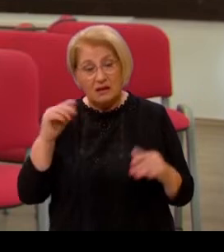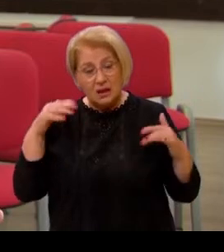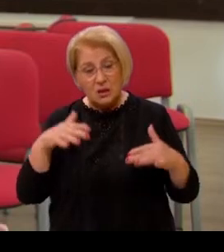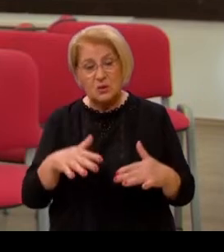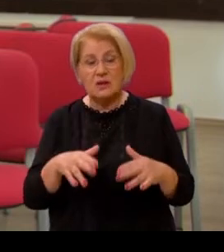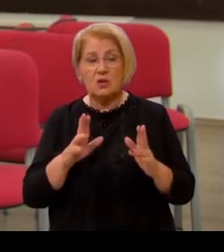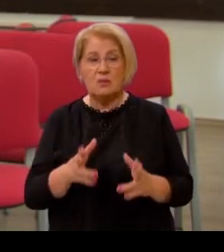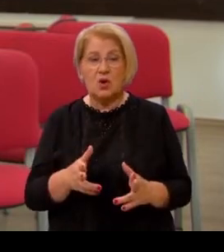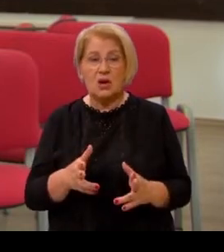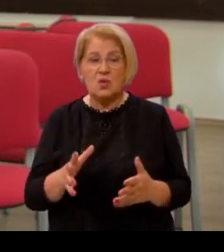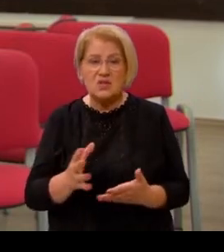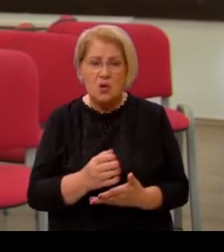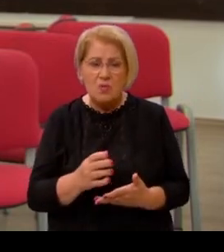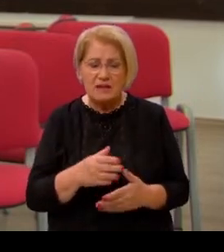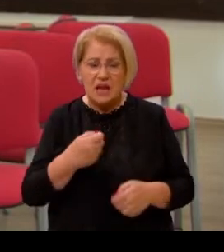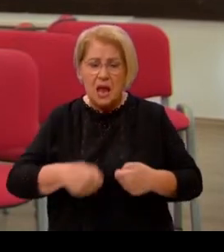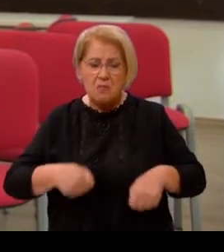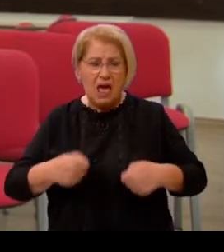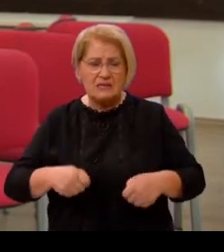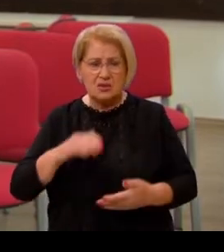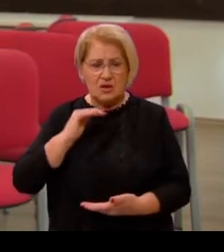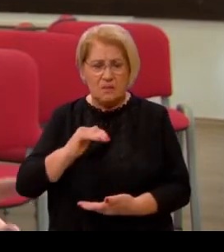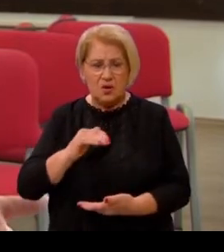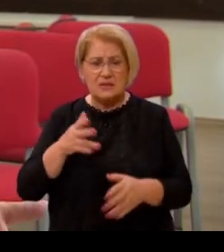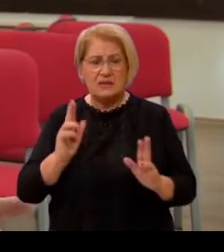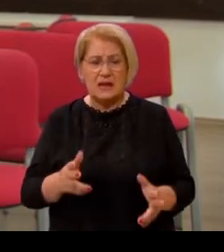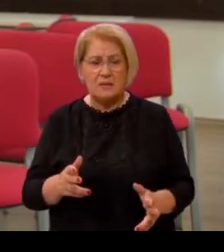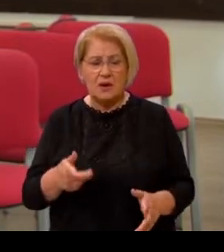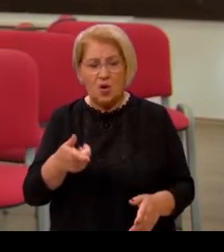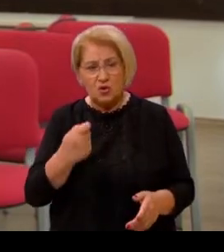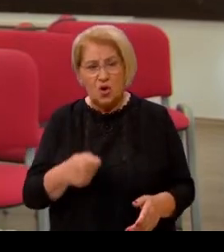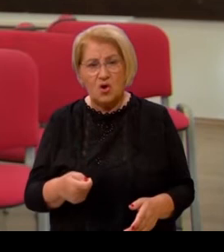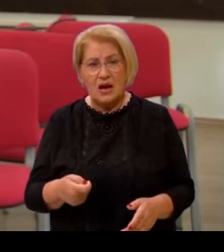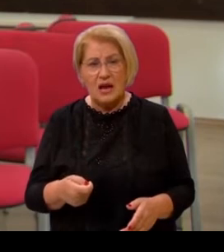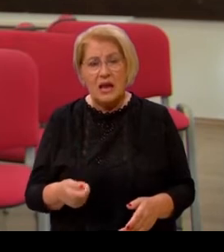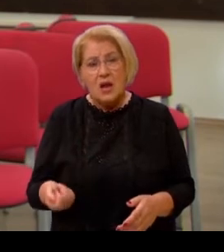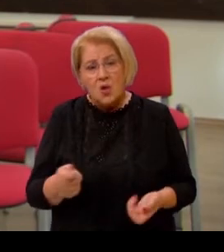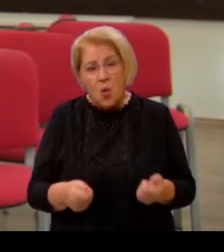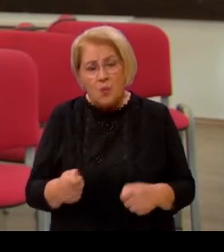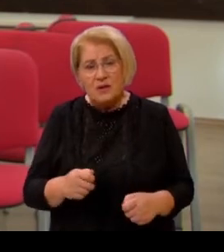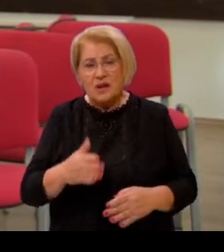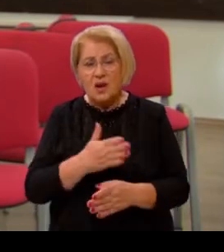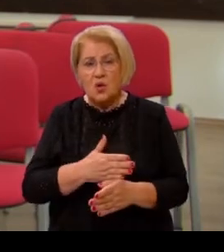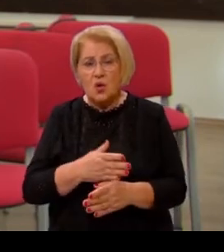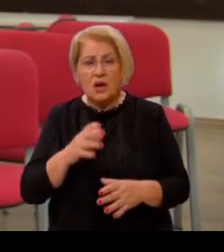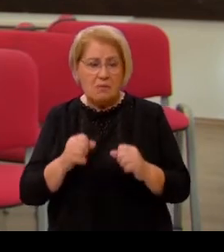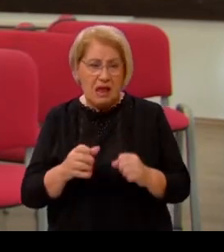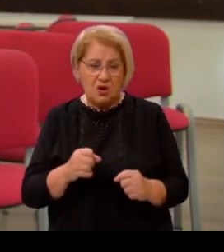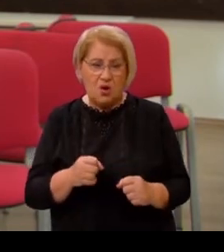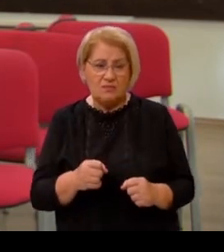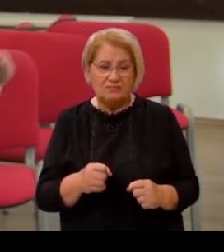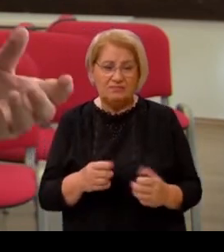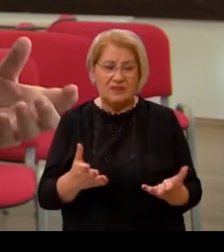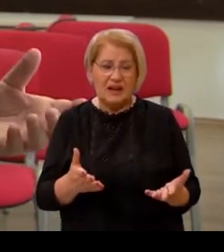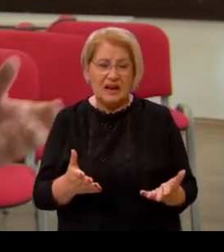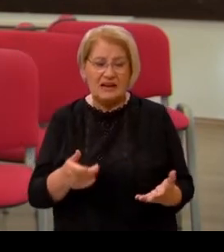skupljati plastične flaše da bi mogli od toga si priskrbit dovoljno za kruh i mlijeko, a ne